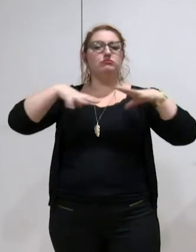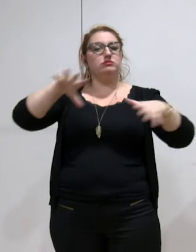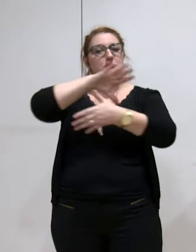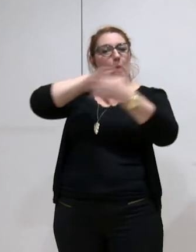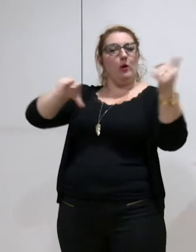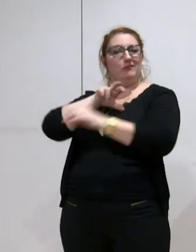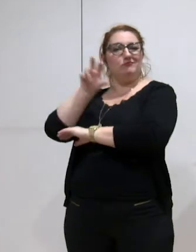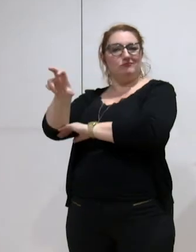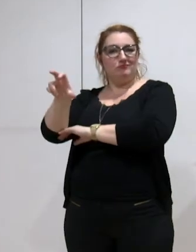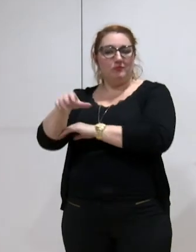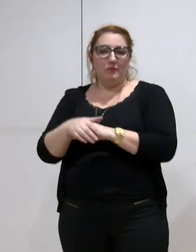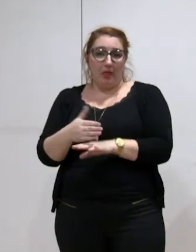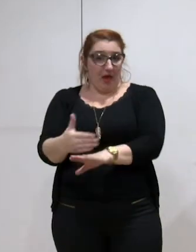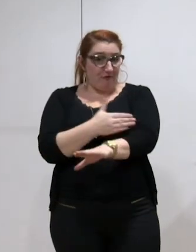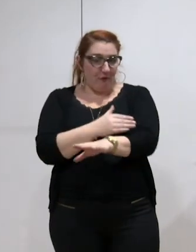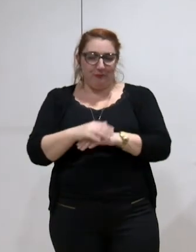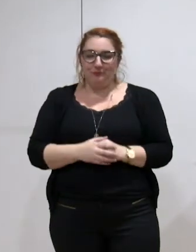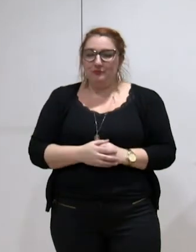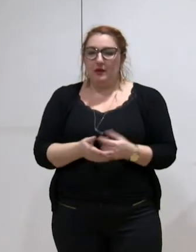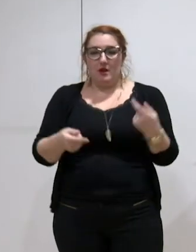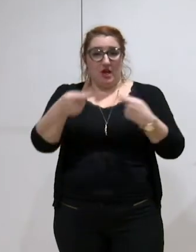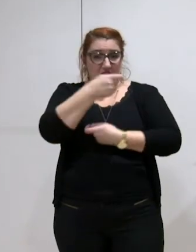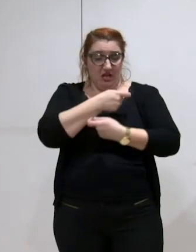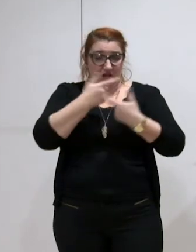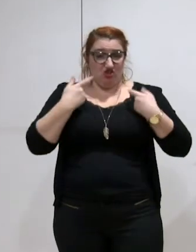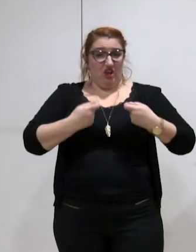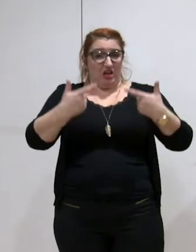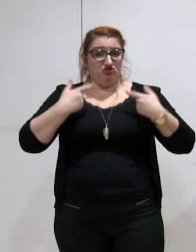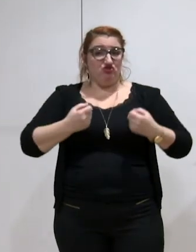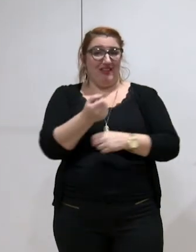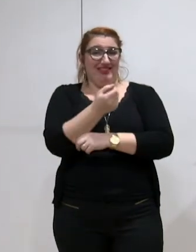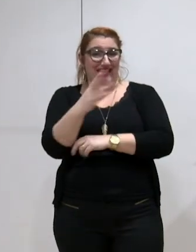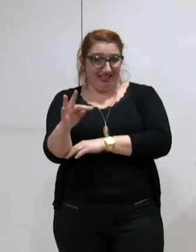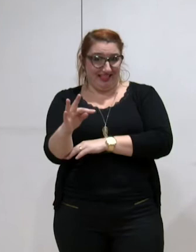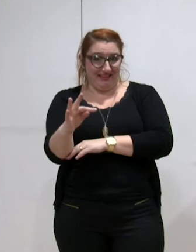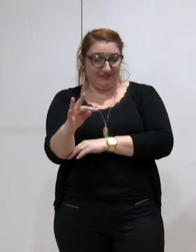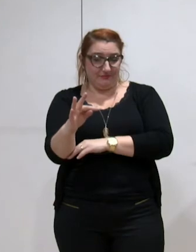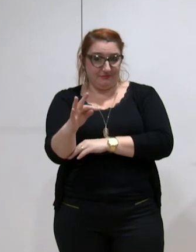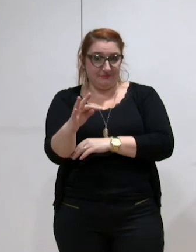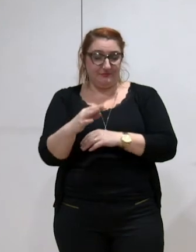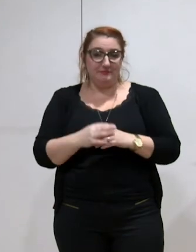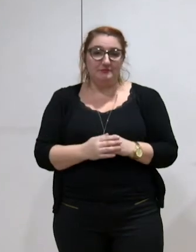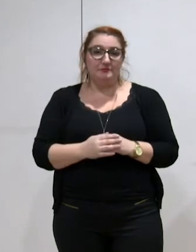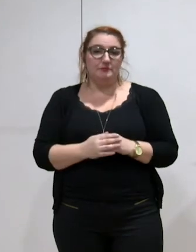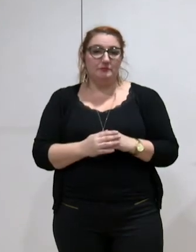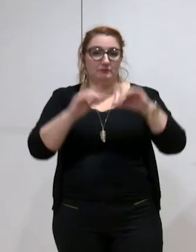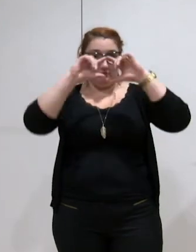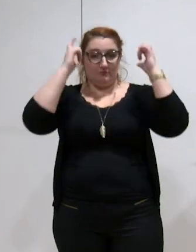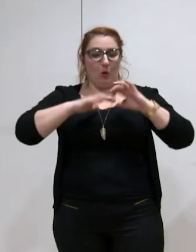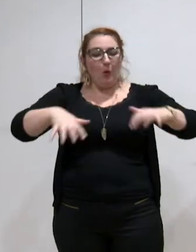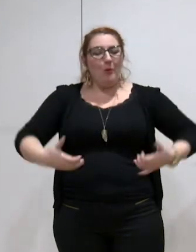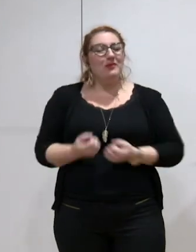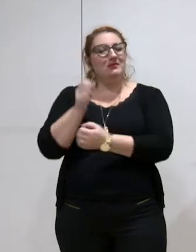nettes qui correspondent aux compétences transférées.